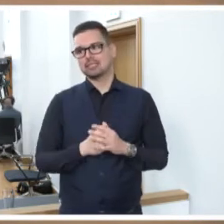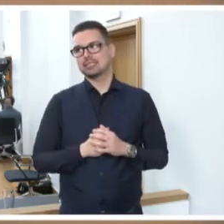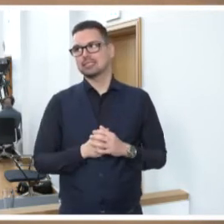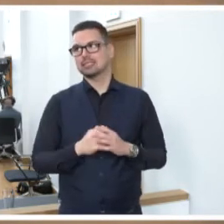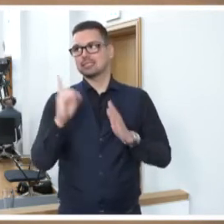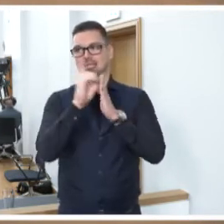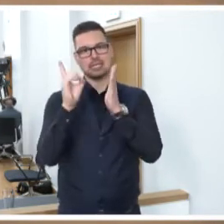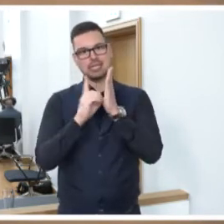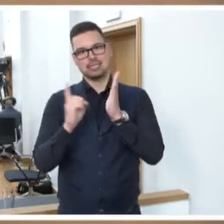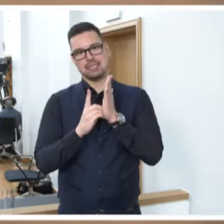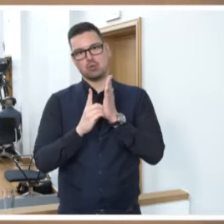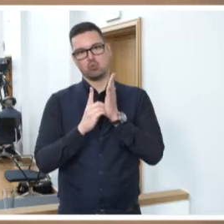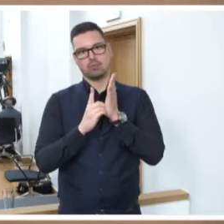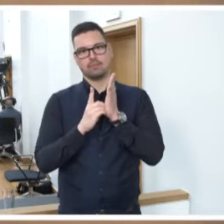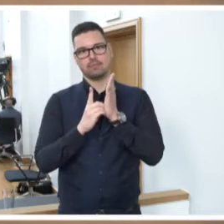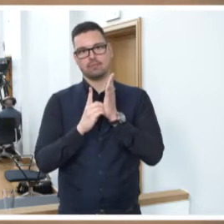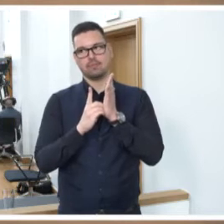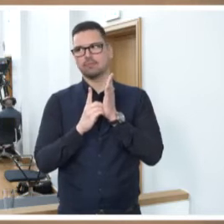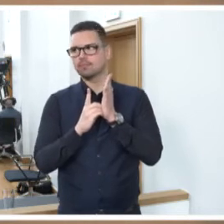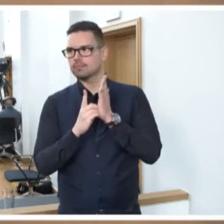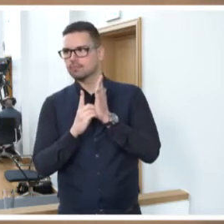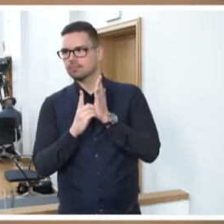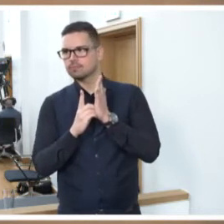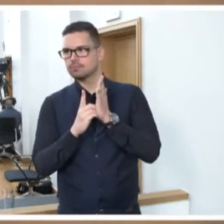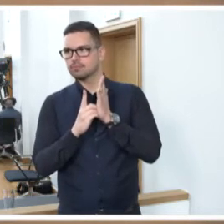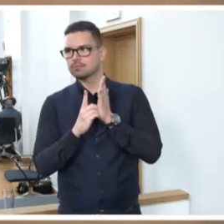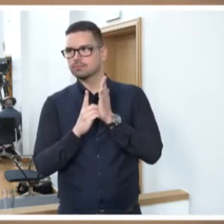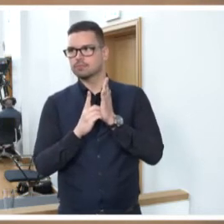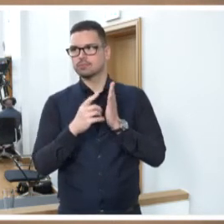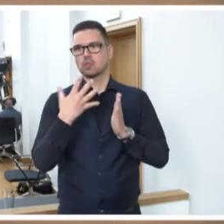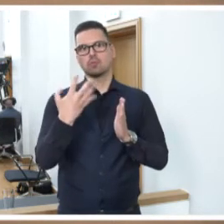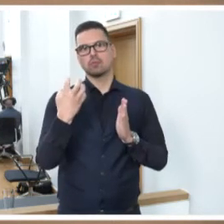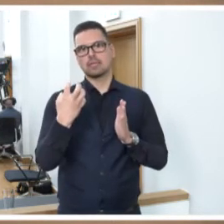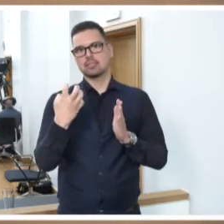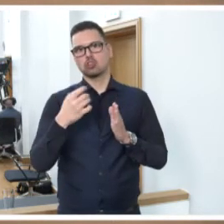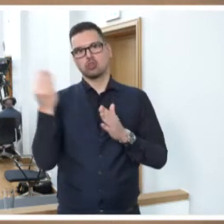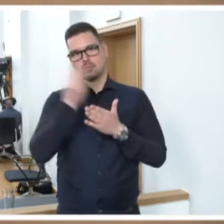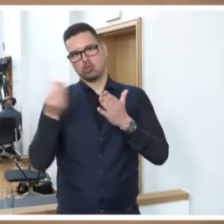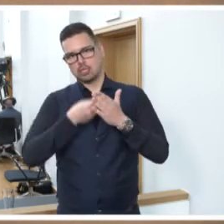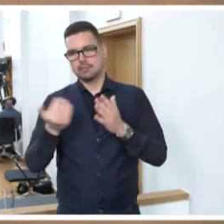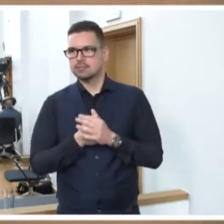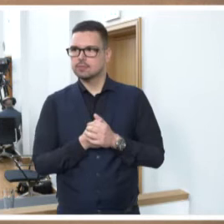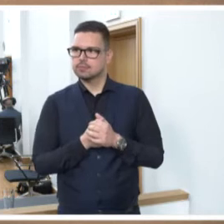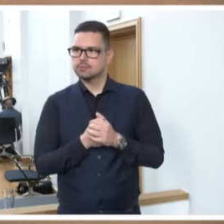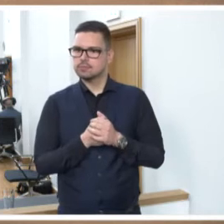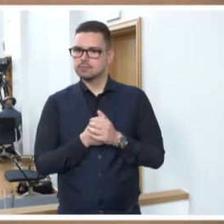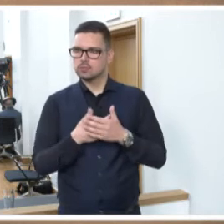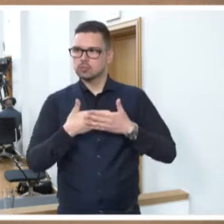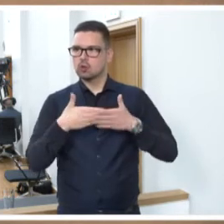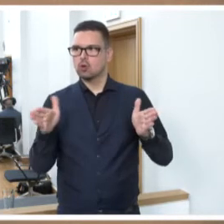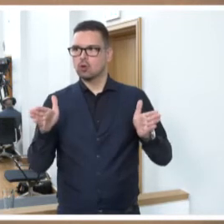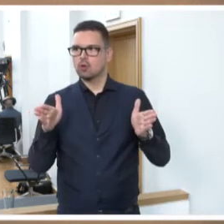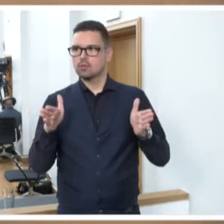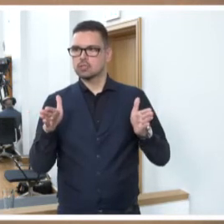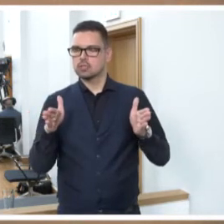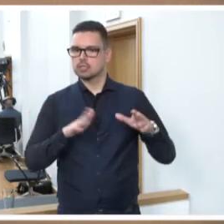Digitalisierung. Popper, 1945, geschrieben, die offene Gesellschaft und ihre Feinde.